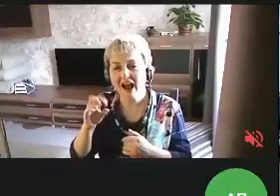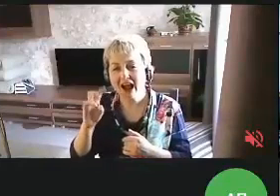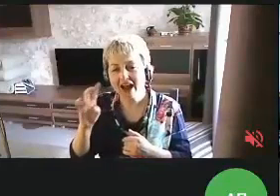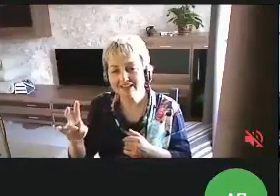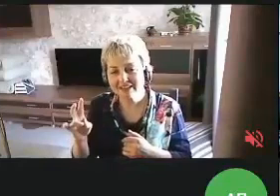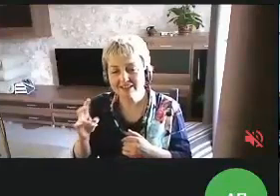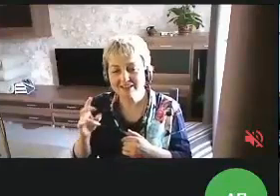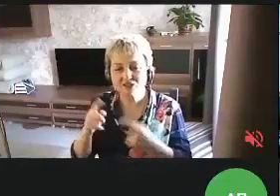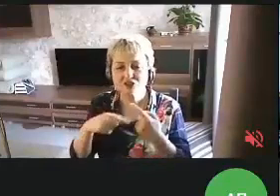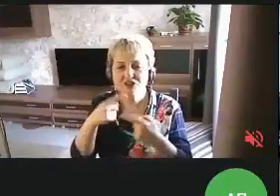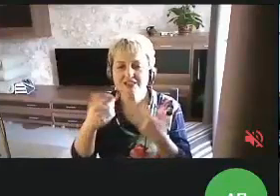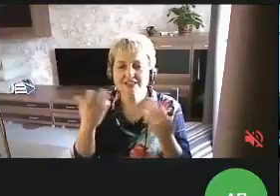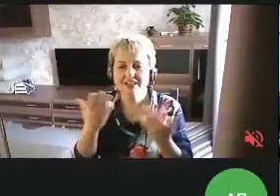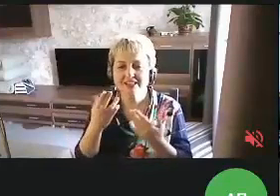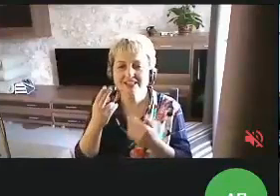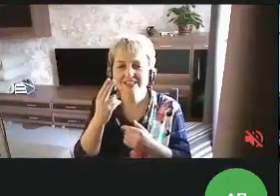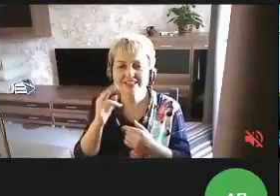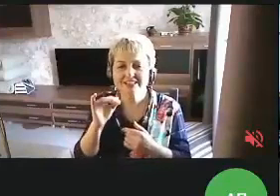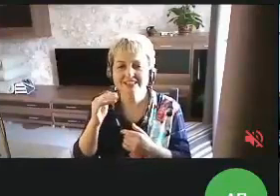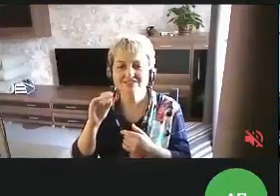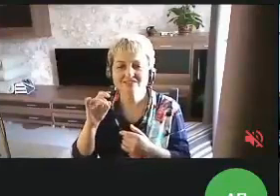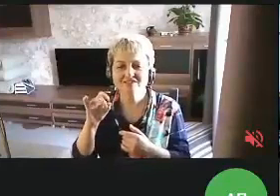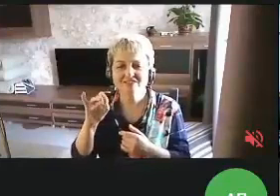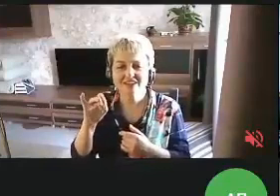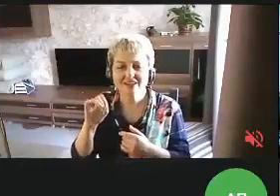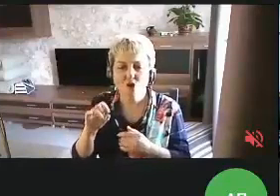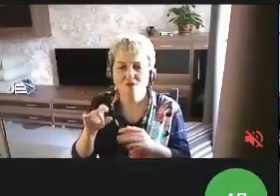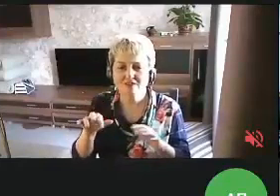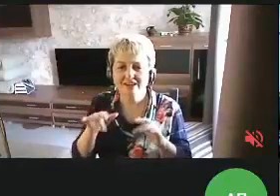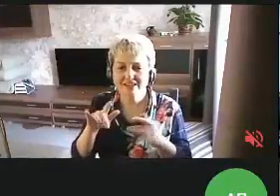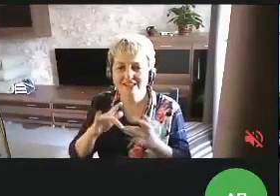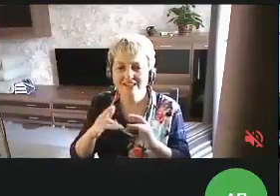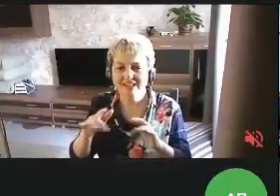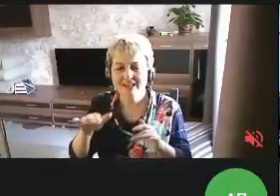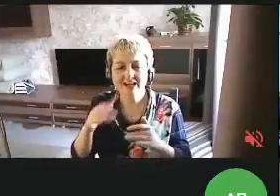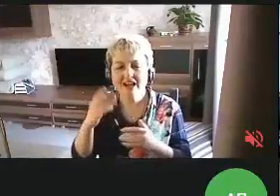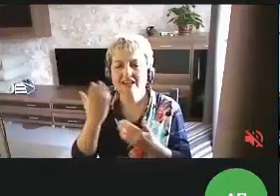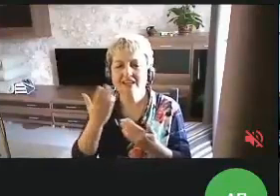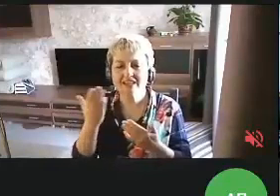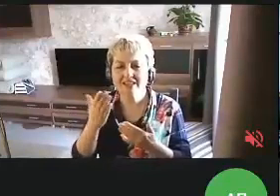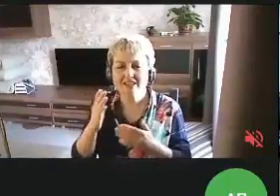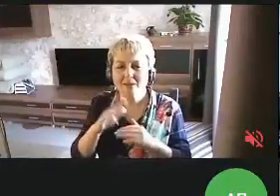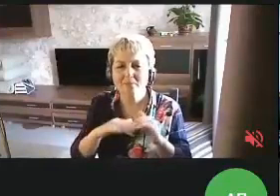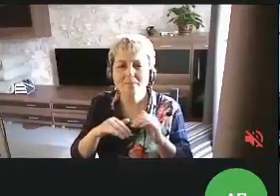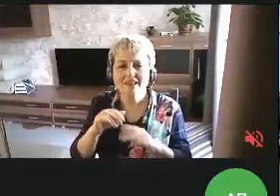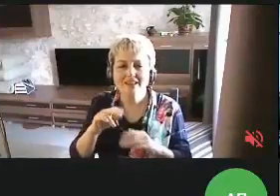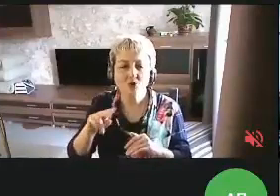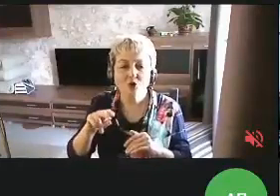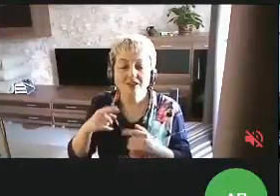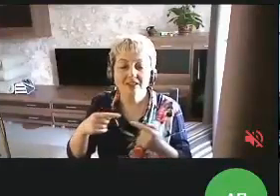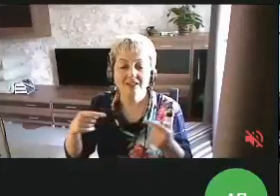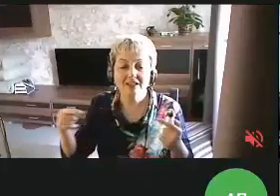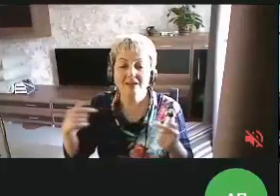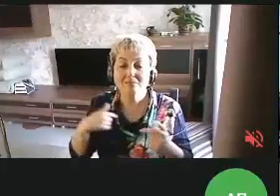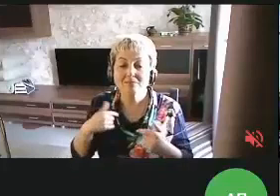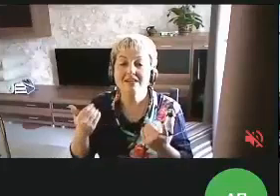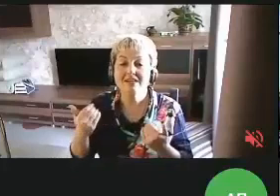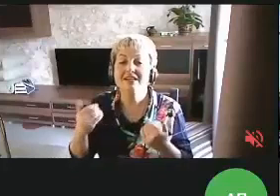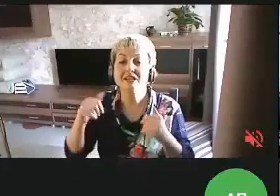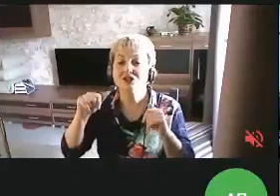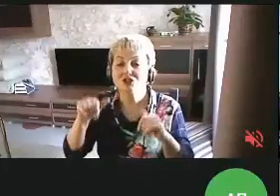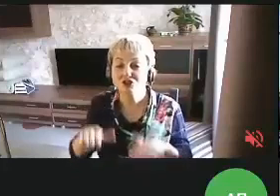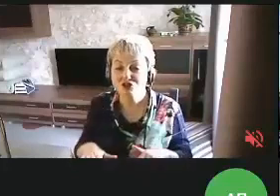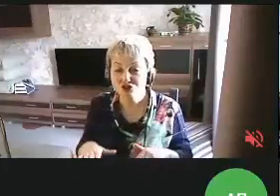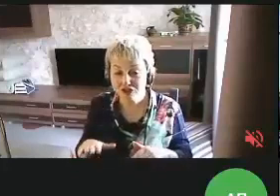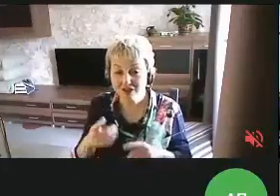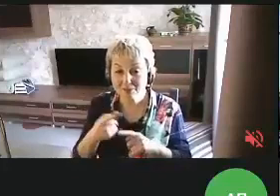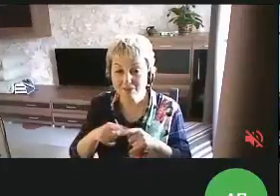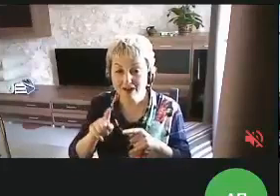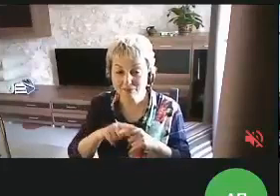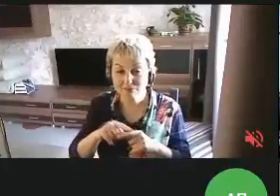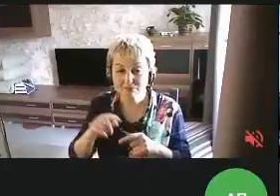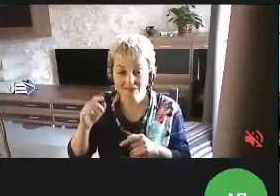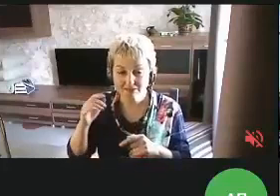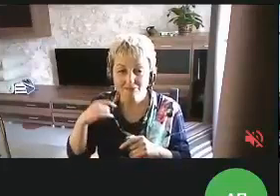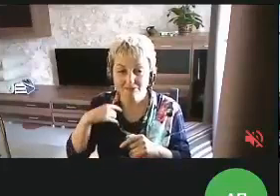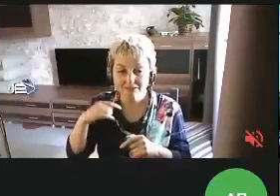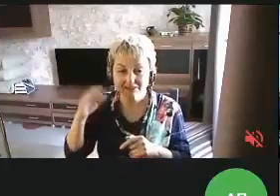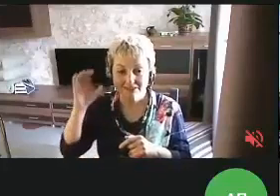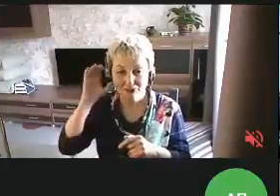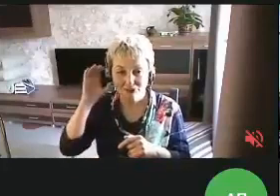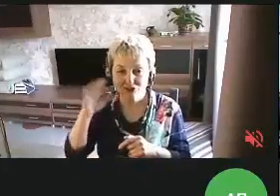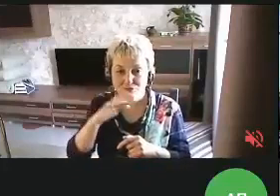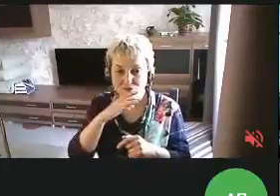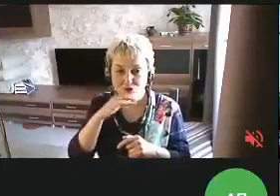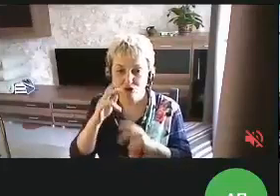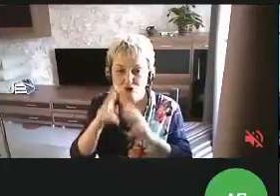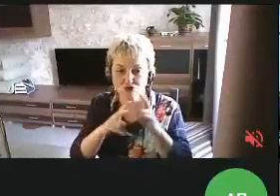через какие-то цифровые методики. И поэтому мы решили, и мы слышим, кстати,